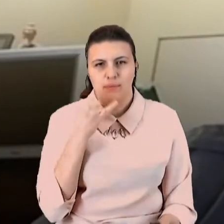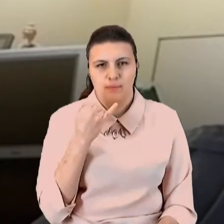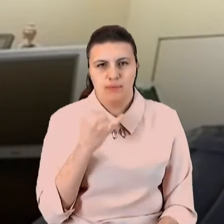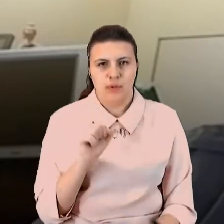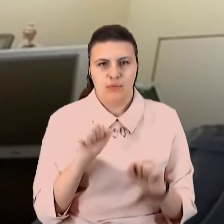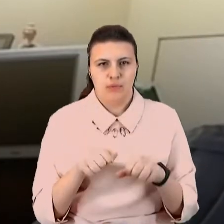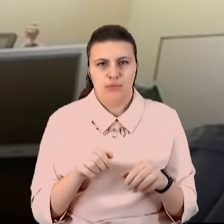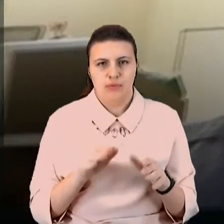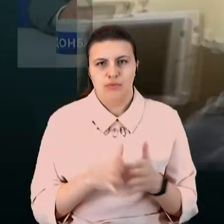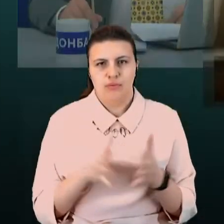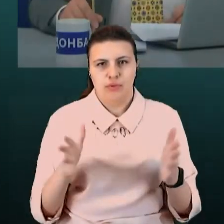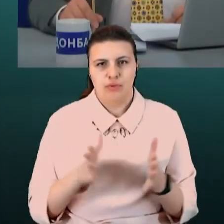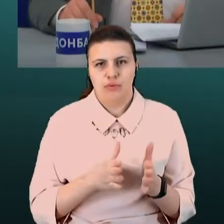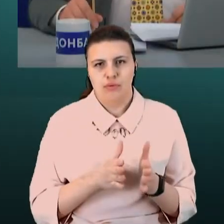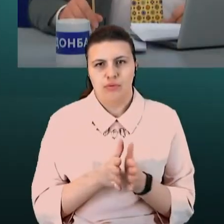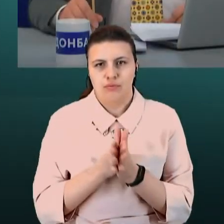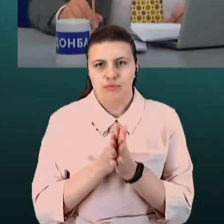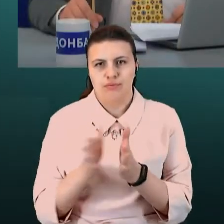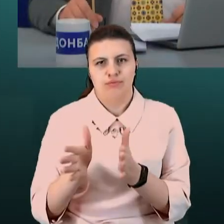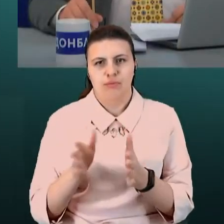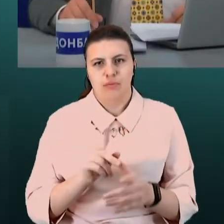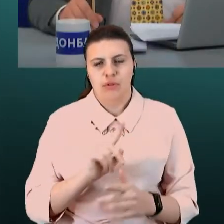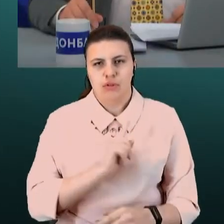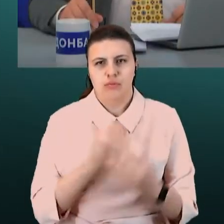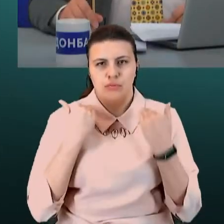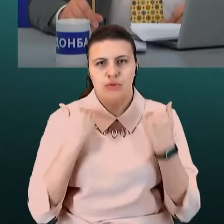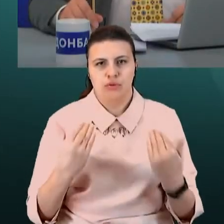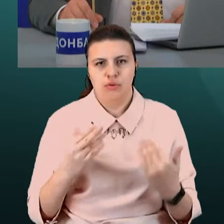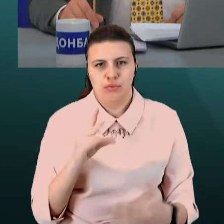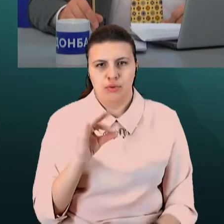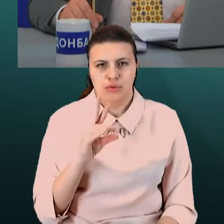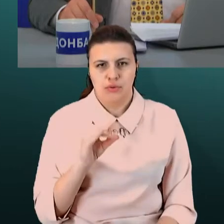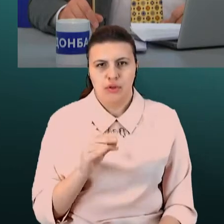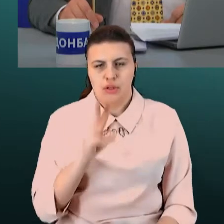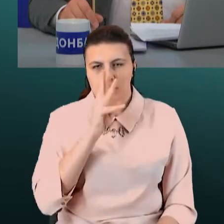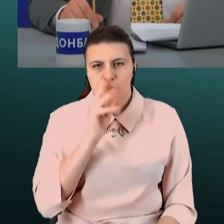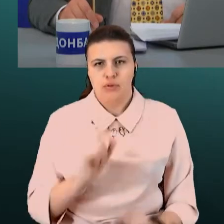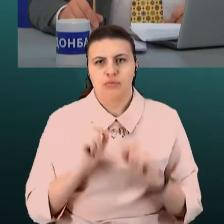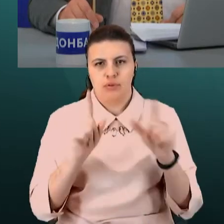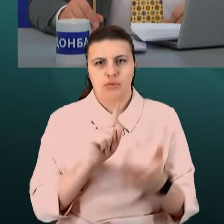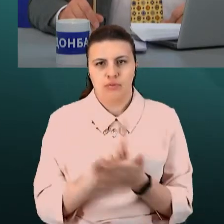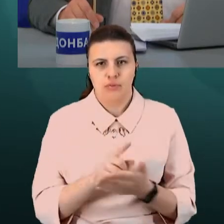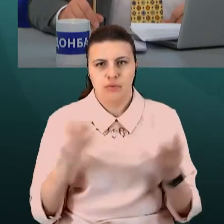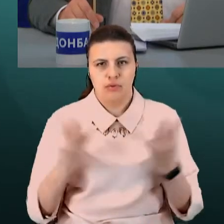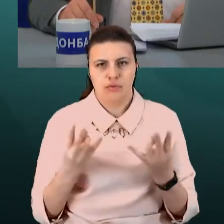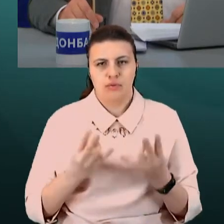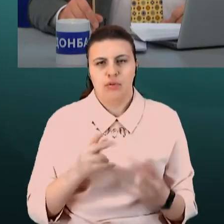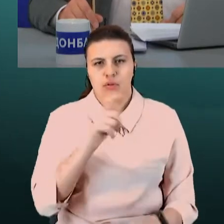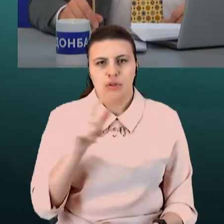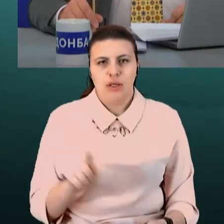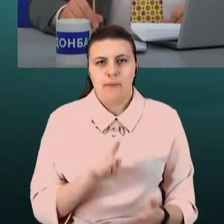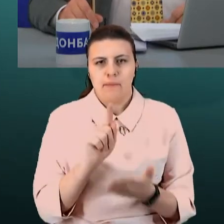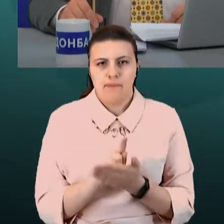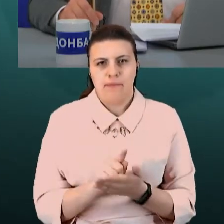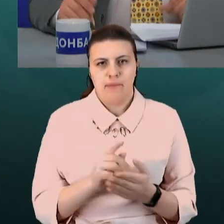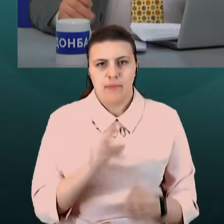потужні організовані потоки. Тому, повторюся, зарплату однозначно треба підвищувати. Люди повинні отримувати гідні доходи. Але для